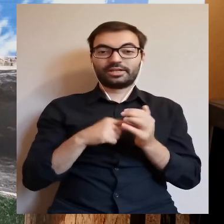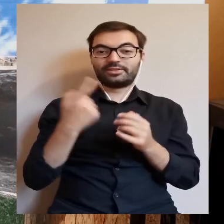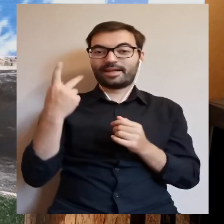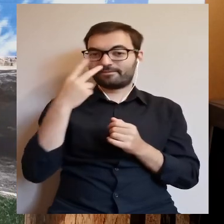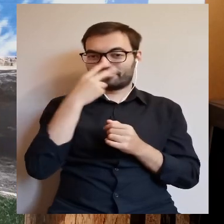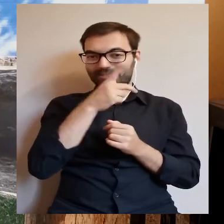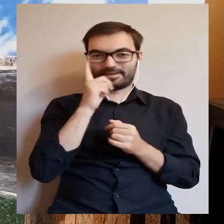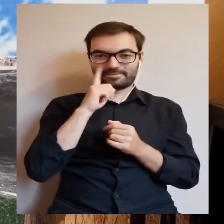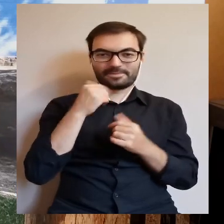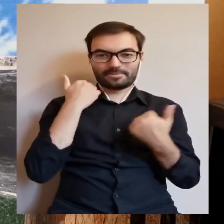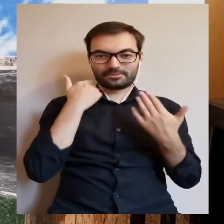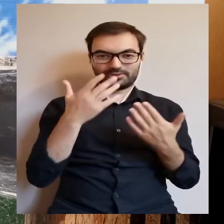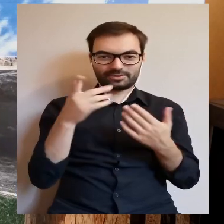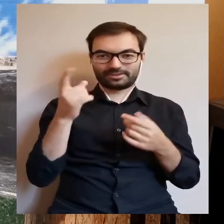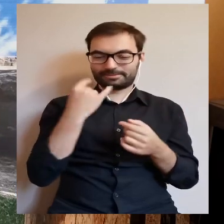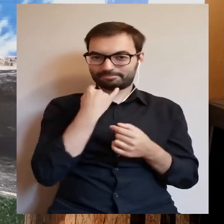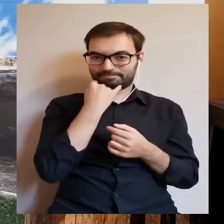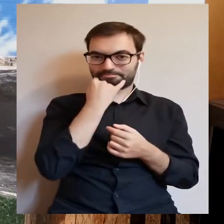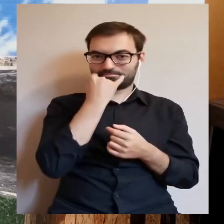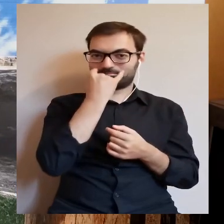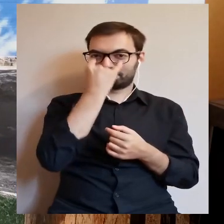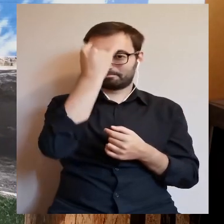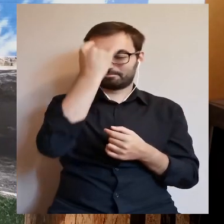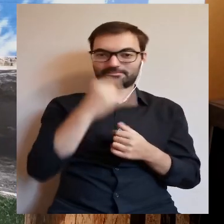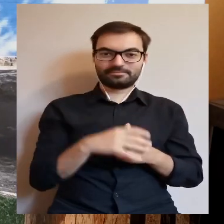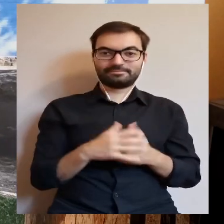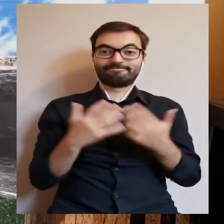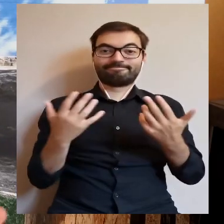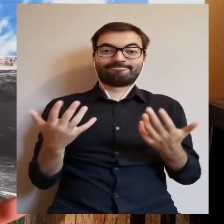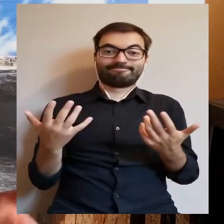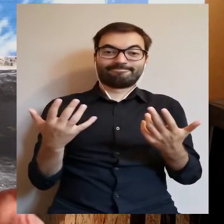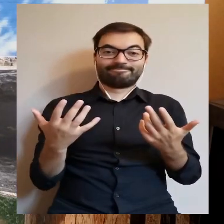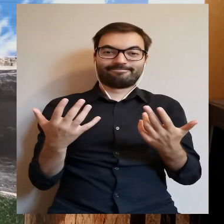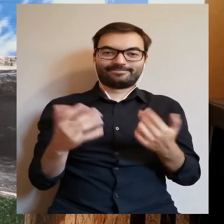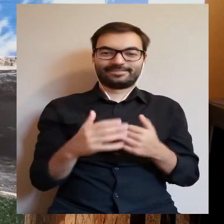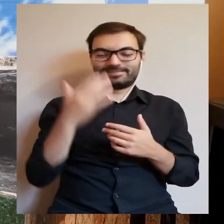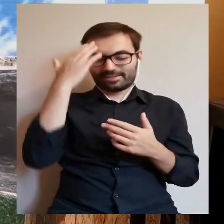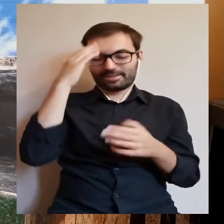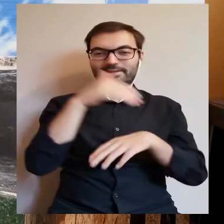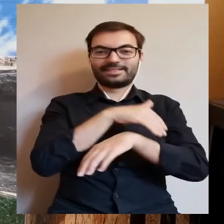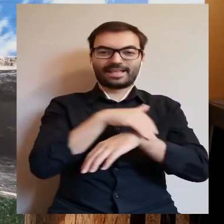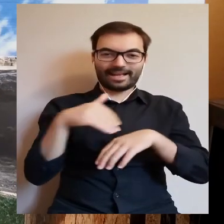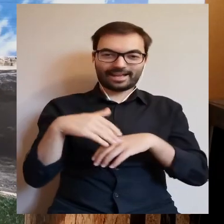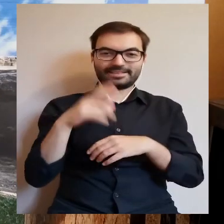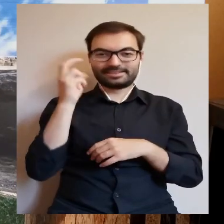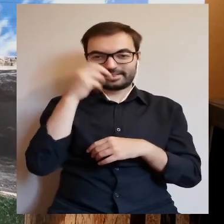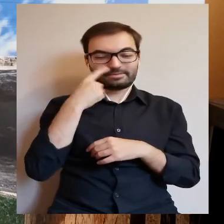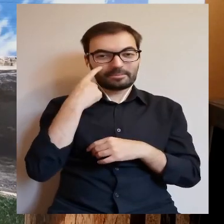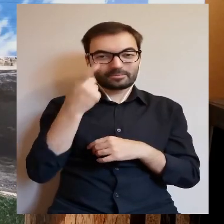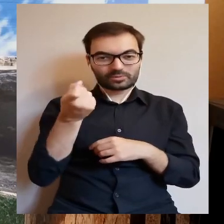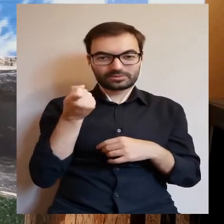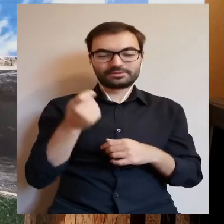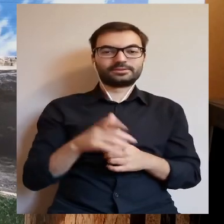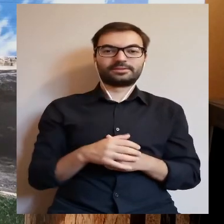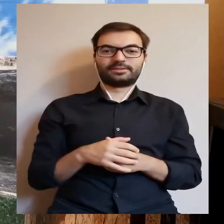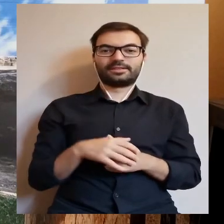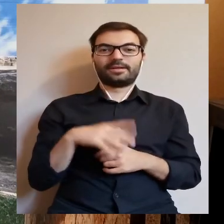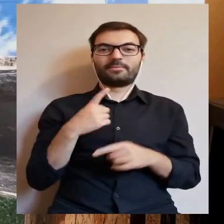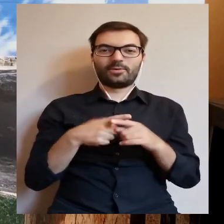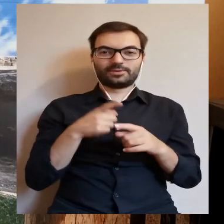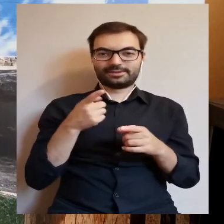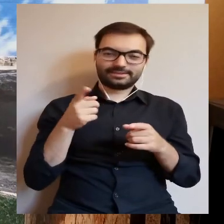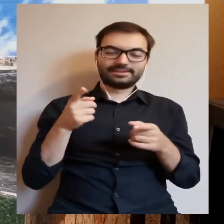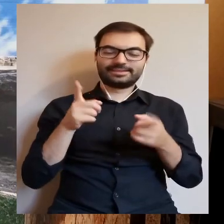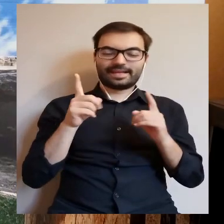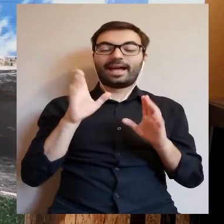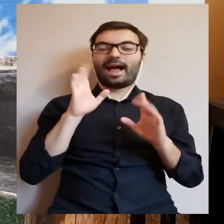rumieniła na widok młodzieńca z odległych krain. To, co obce przyciąga, prawda? I jeszcze do tego owoc